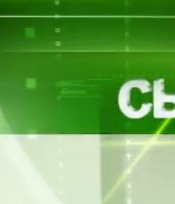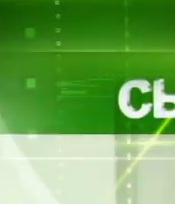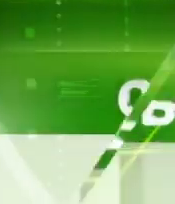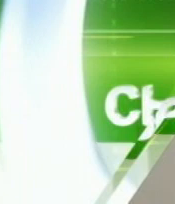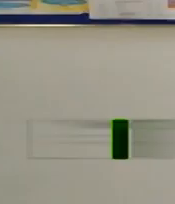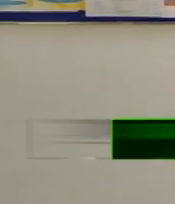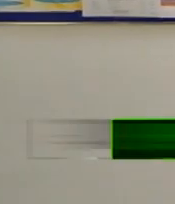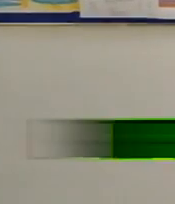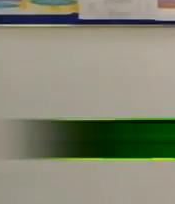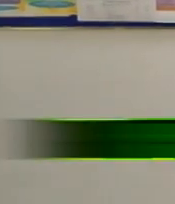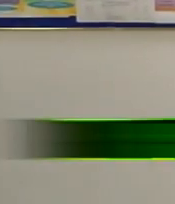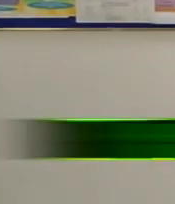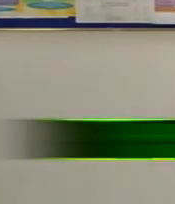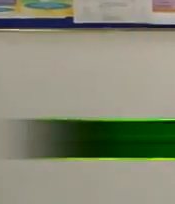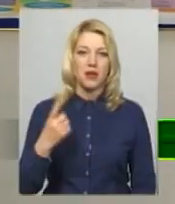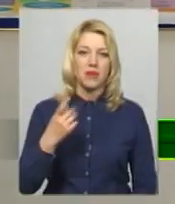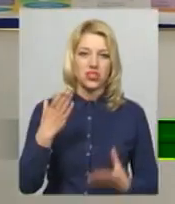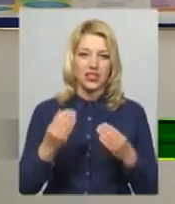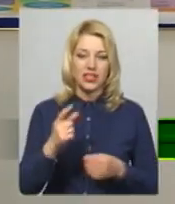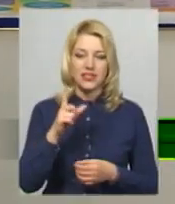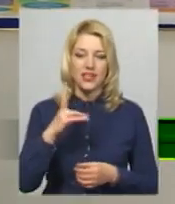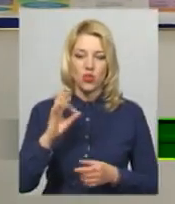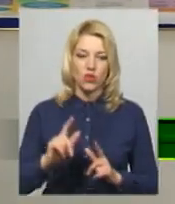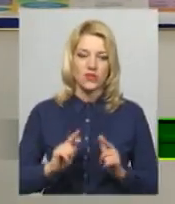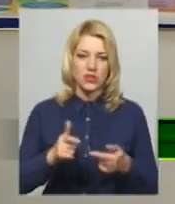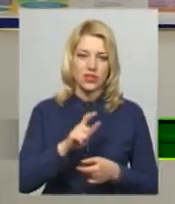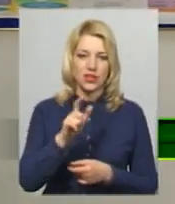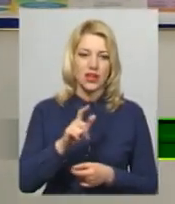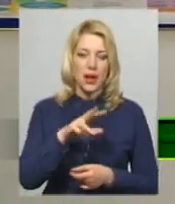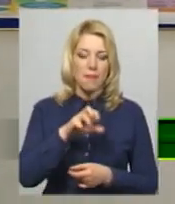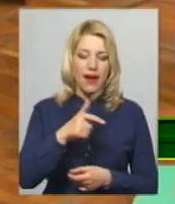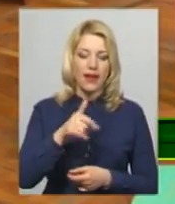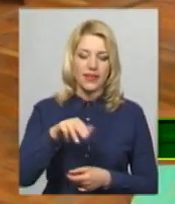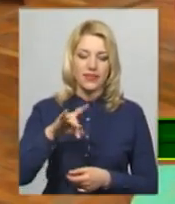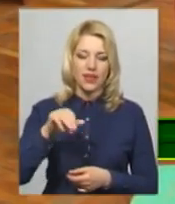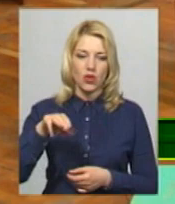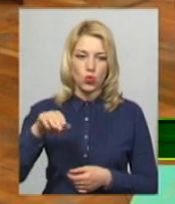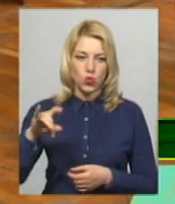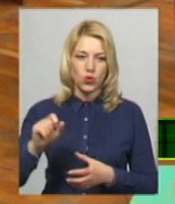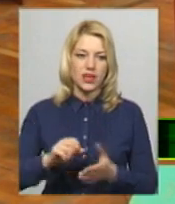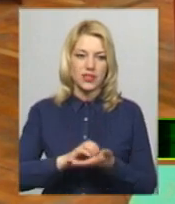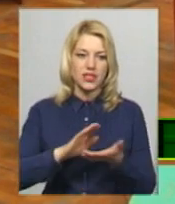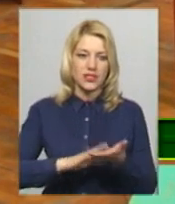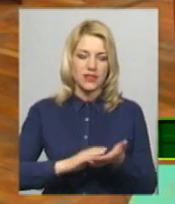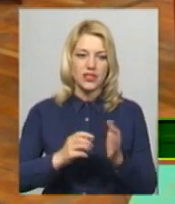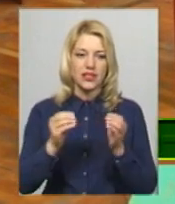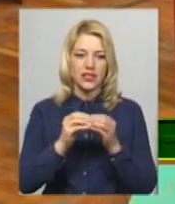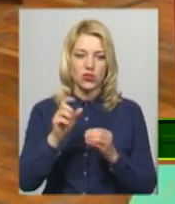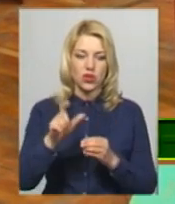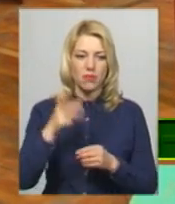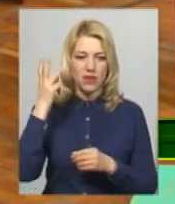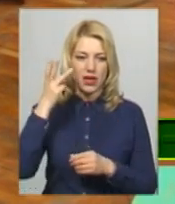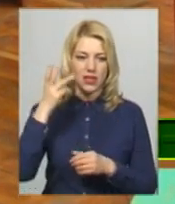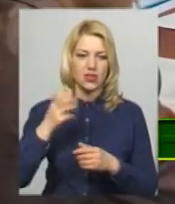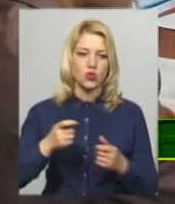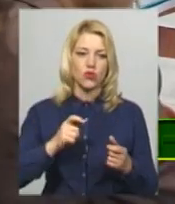Музика Перший день на ЗНО доступу на магістратуру зареєструвалися 10 осіб в приймальній комісії Хмельницького університета